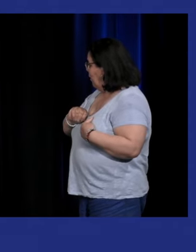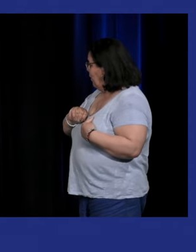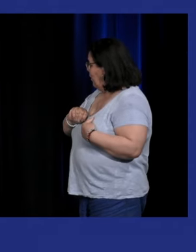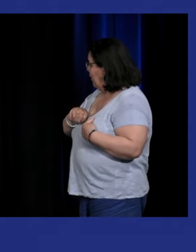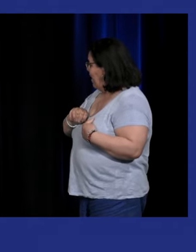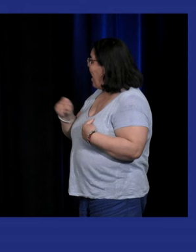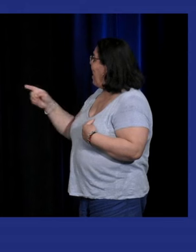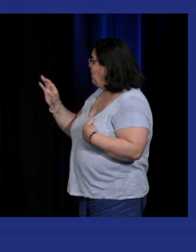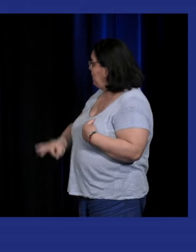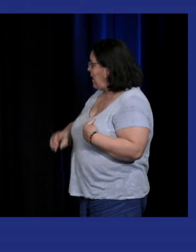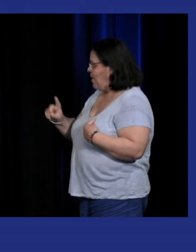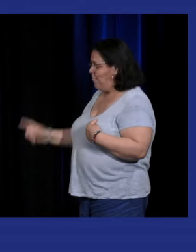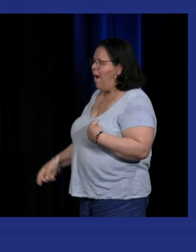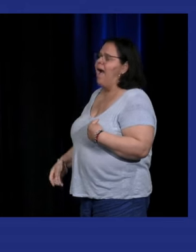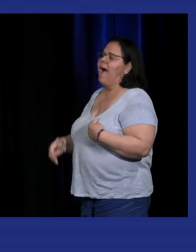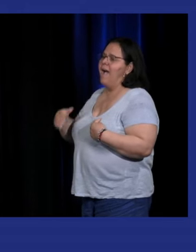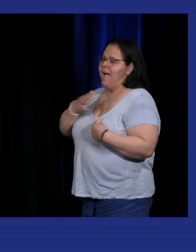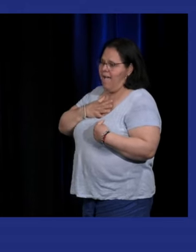c'est lié à